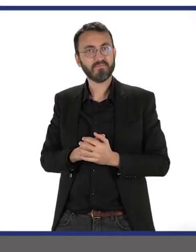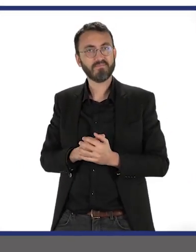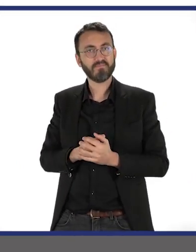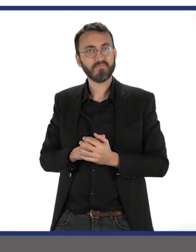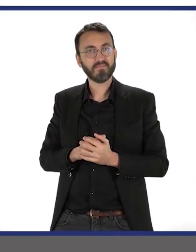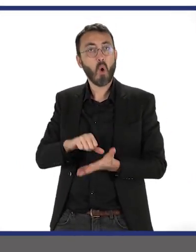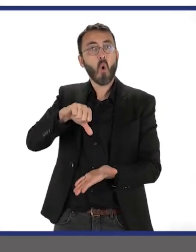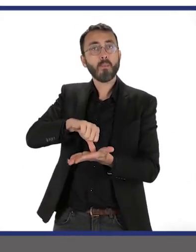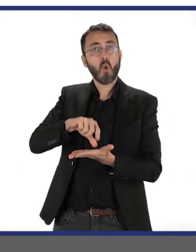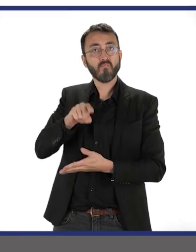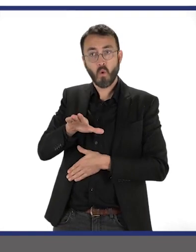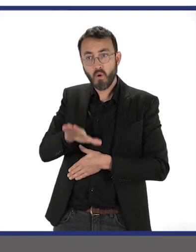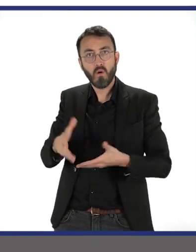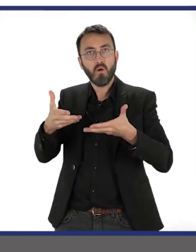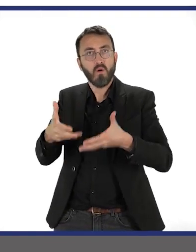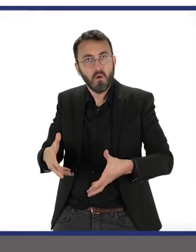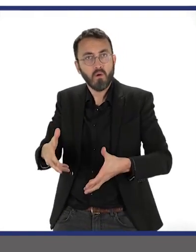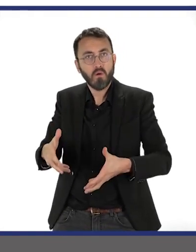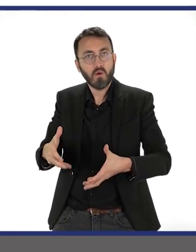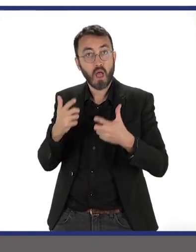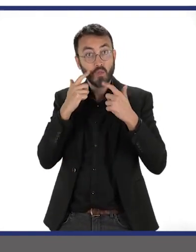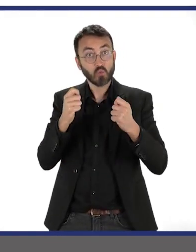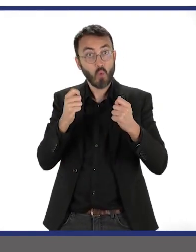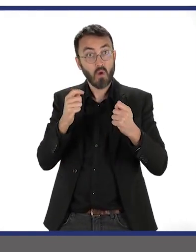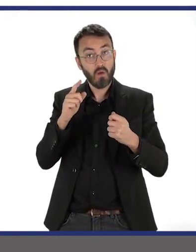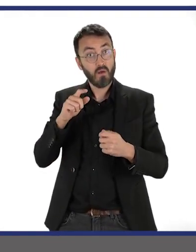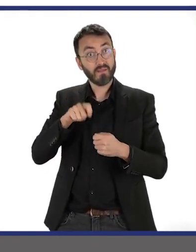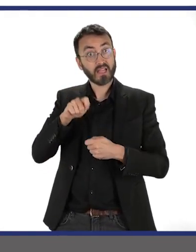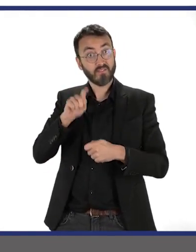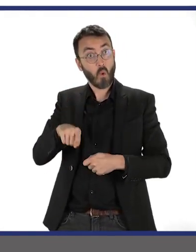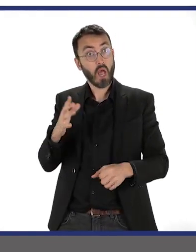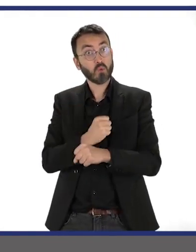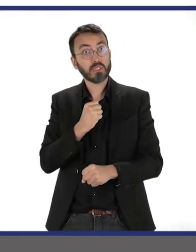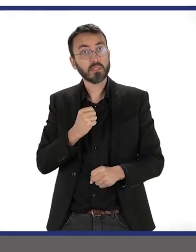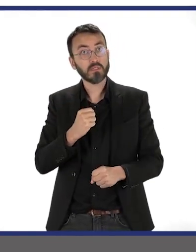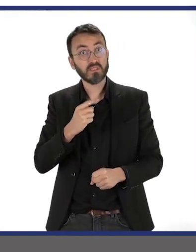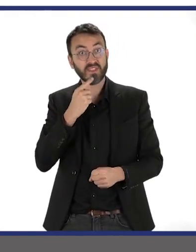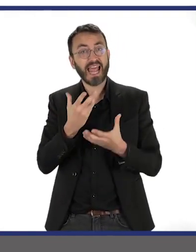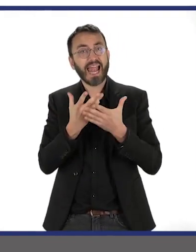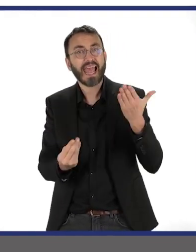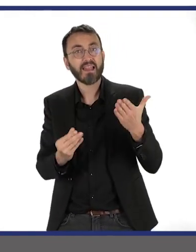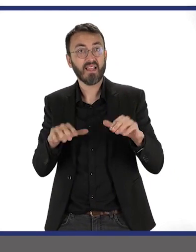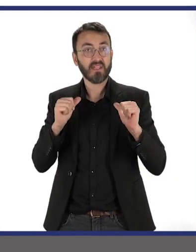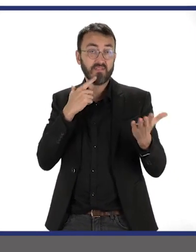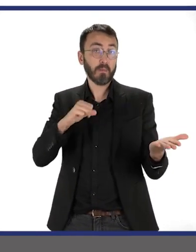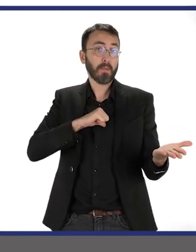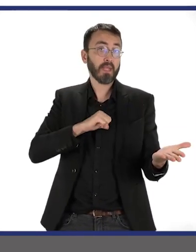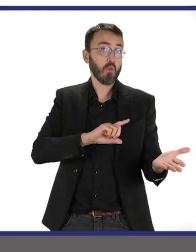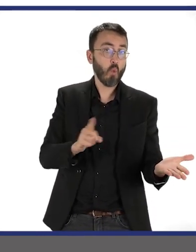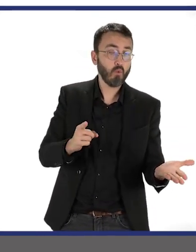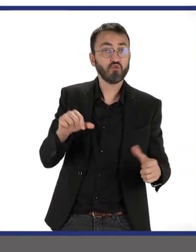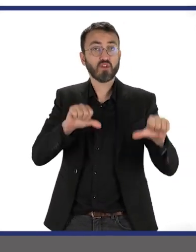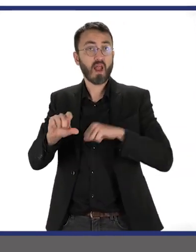Comme ceci. Tapotez au milieu pour faire un creux. Attention, pour que le test soit réussi, aucun contact avec un liquide.